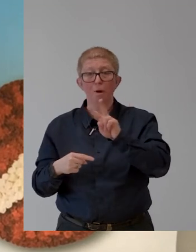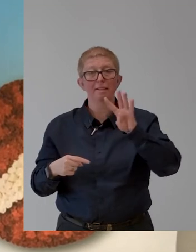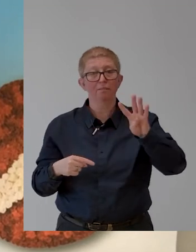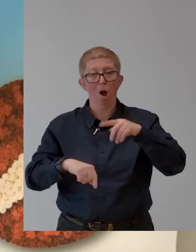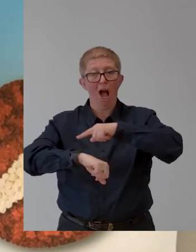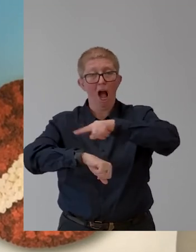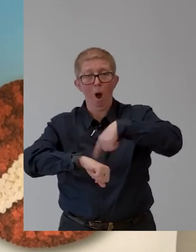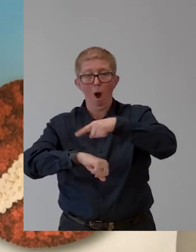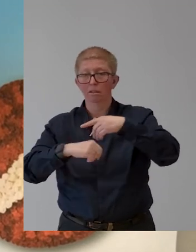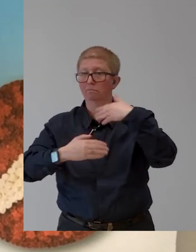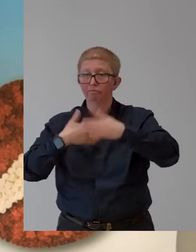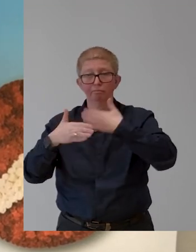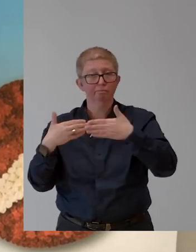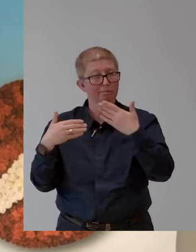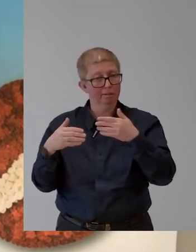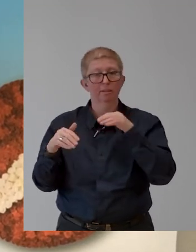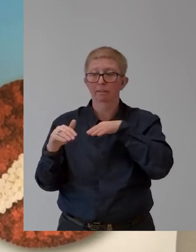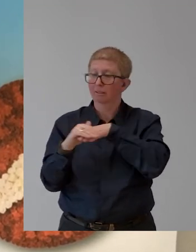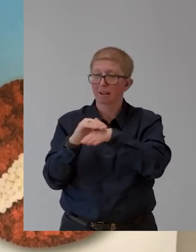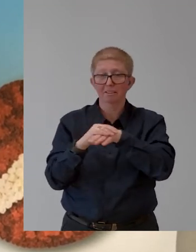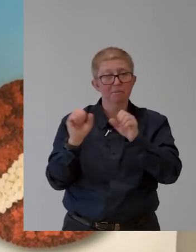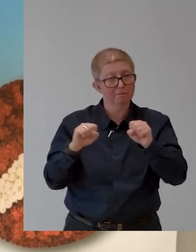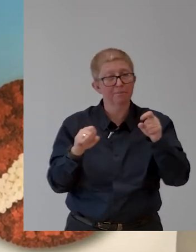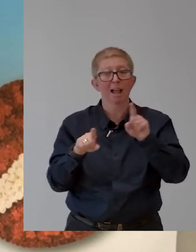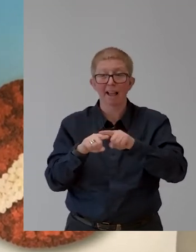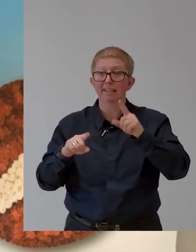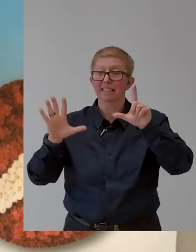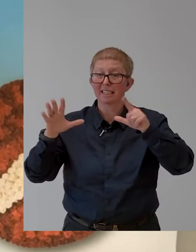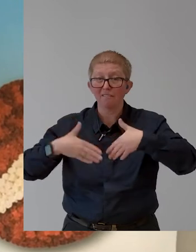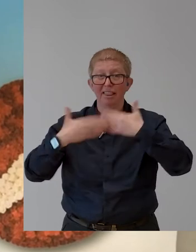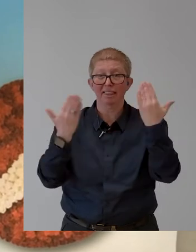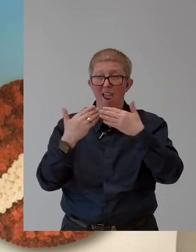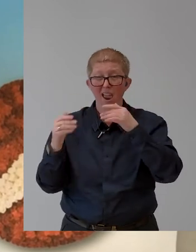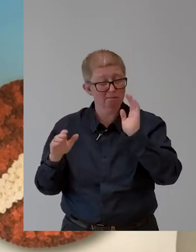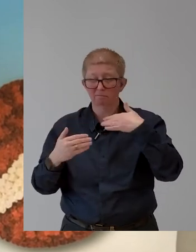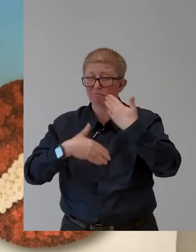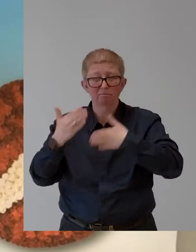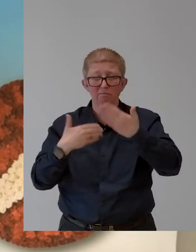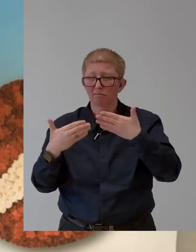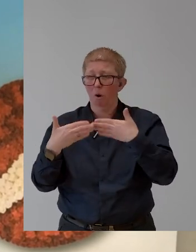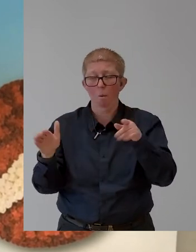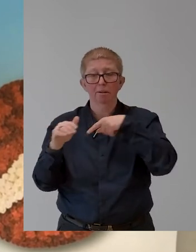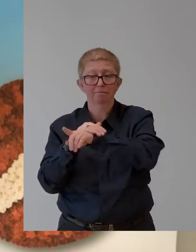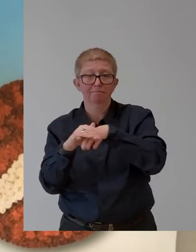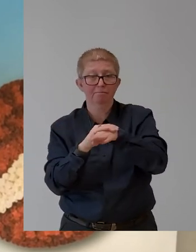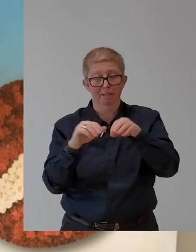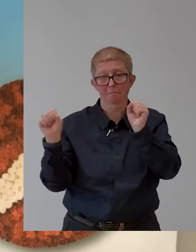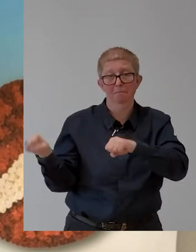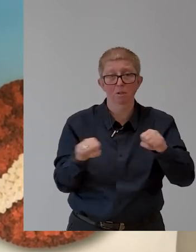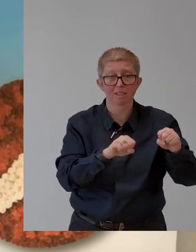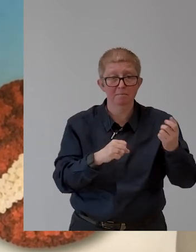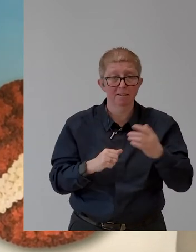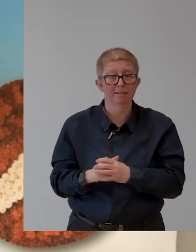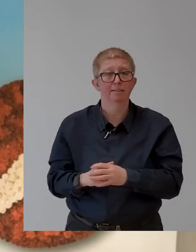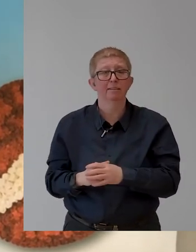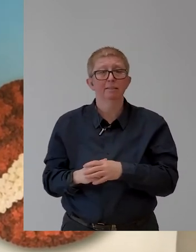the clock in our self-service zones. And for 15% of our customers, this is a necessity to be able